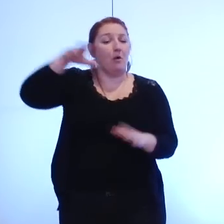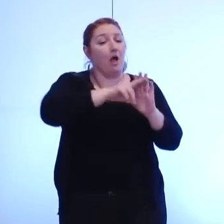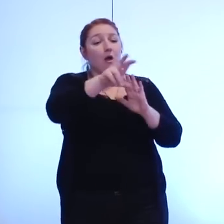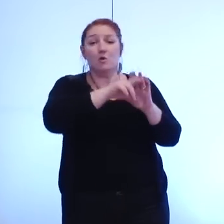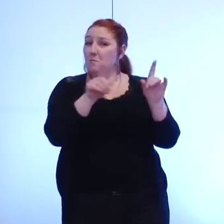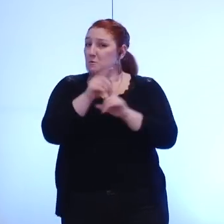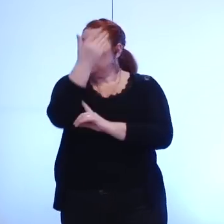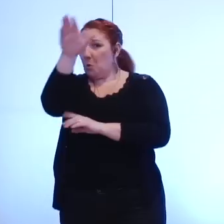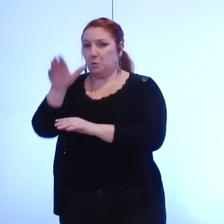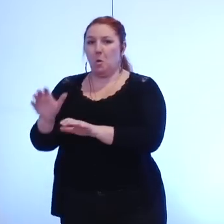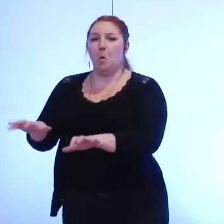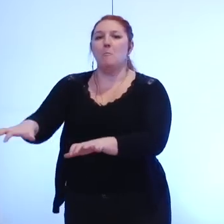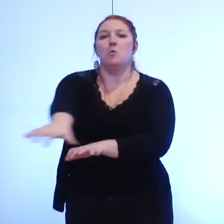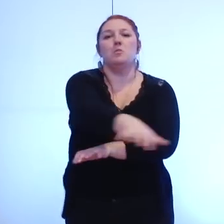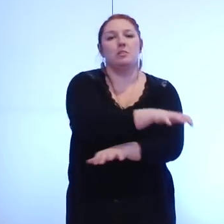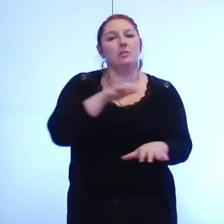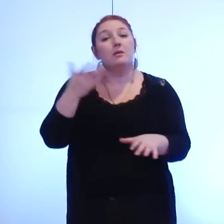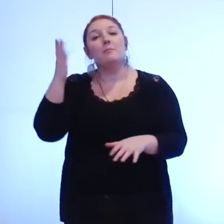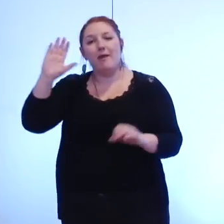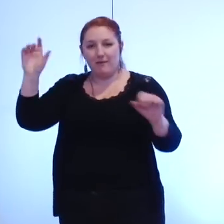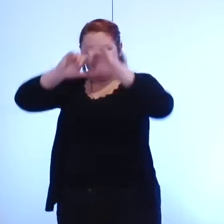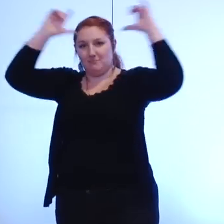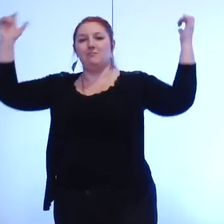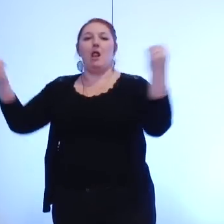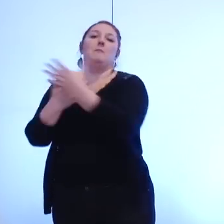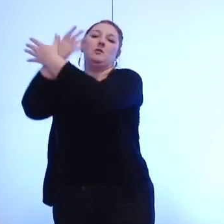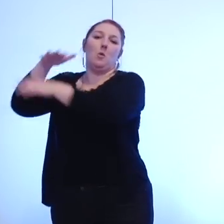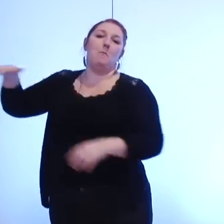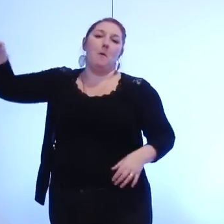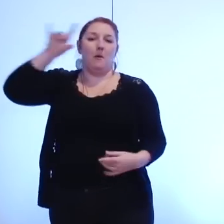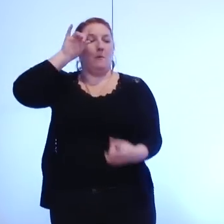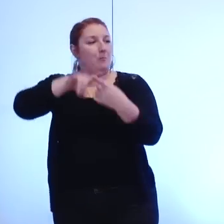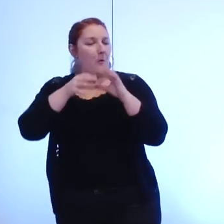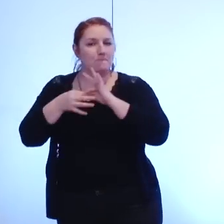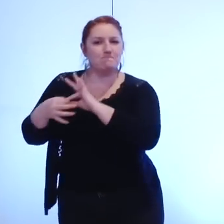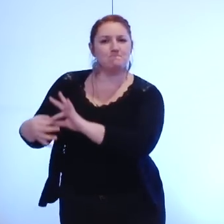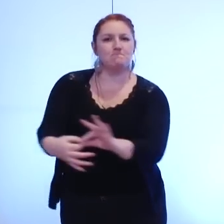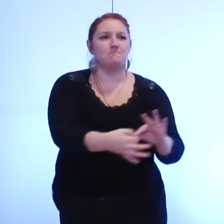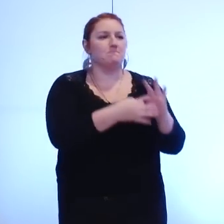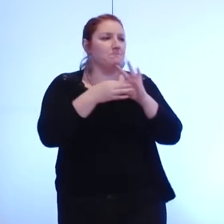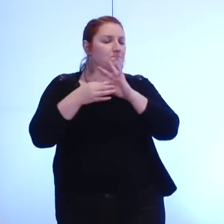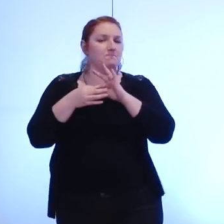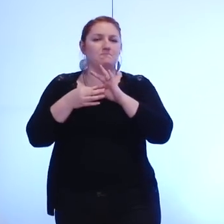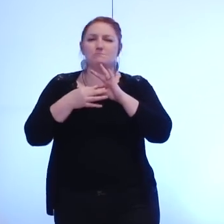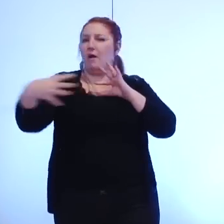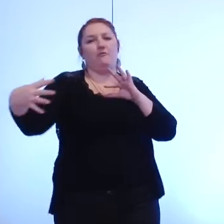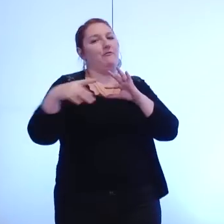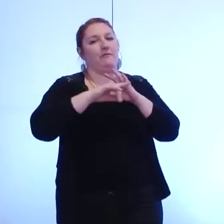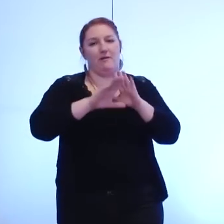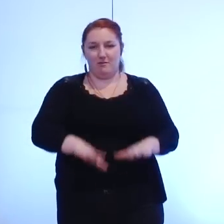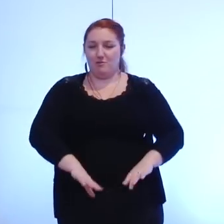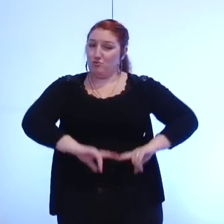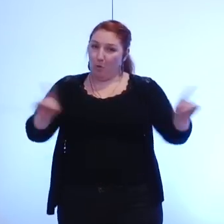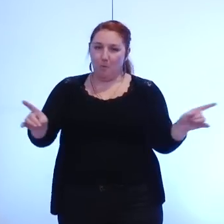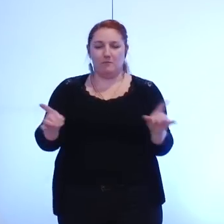toutes les autres communes mais bien à l'échelle de la métropole pour que nous gardions cette proximité immédiate je vous propose